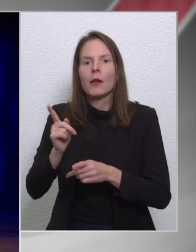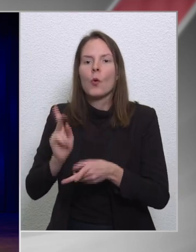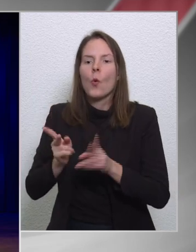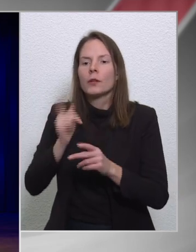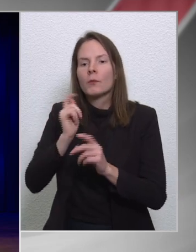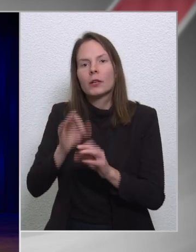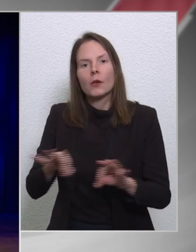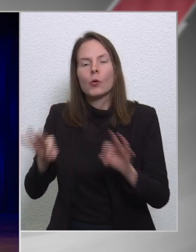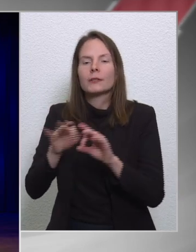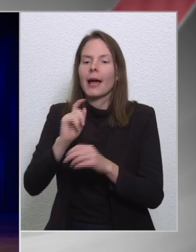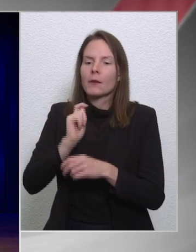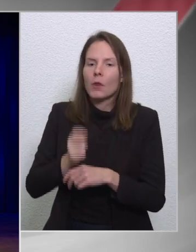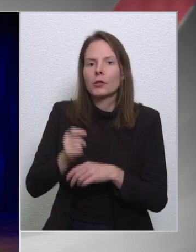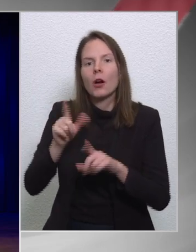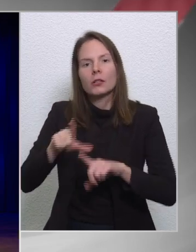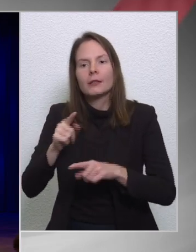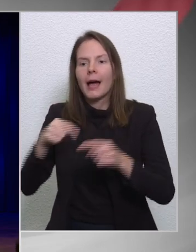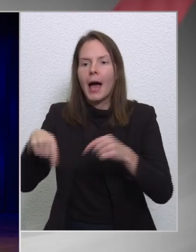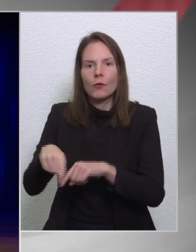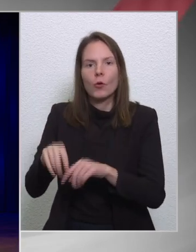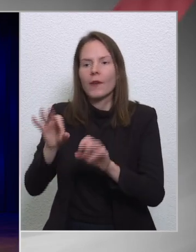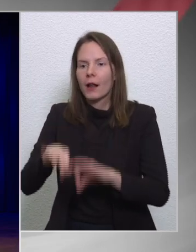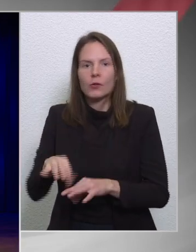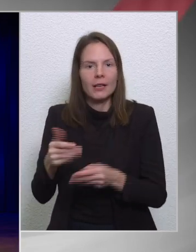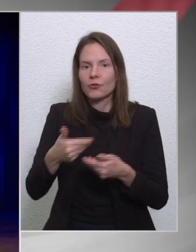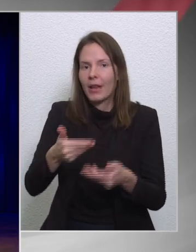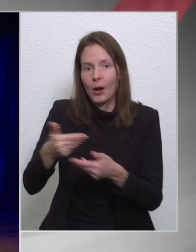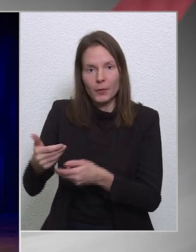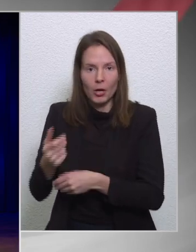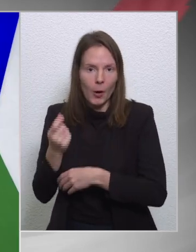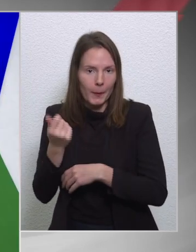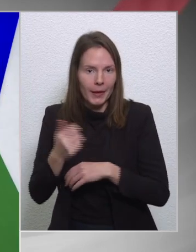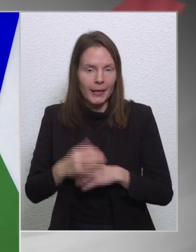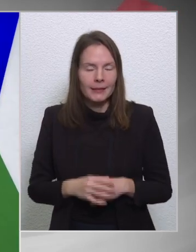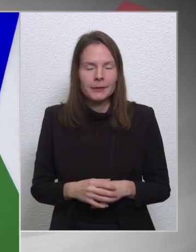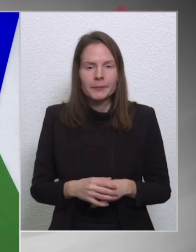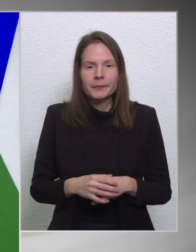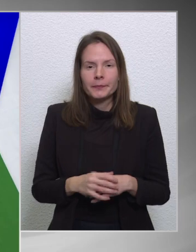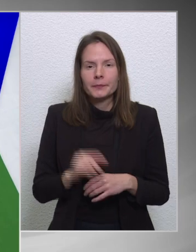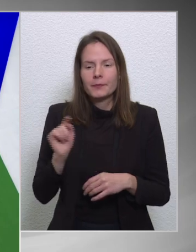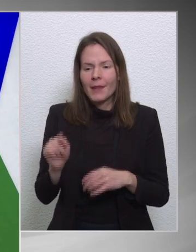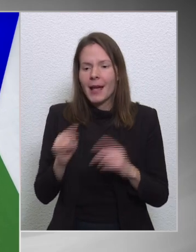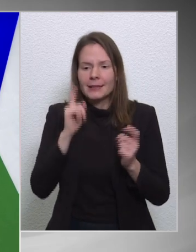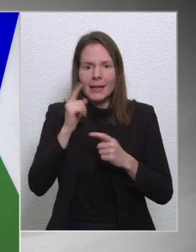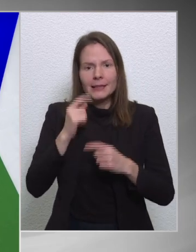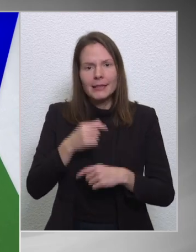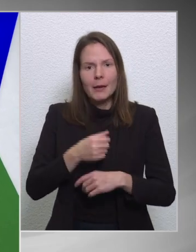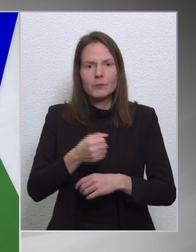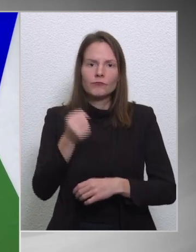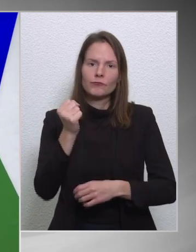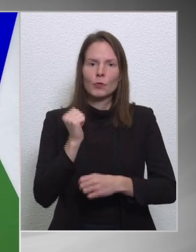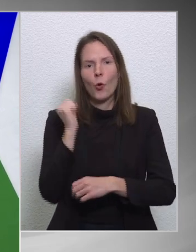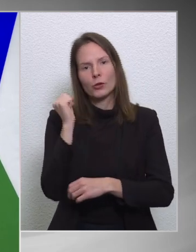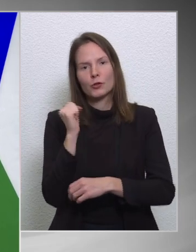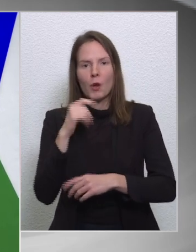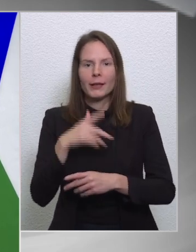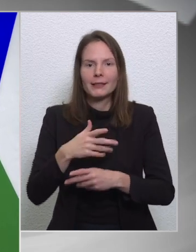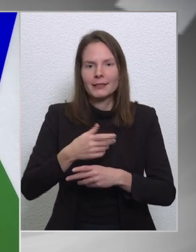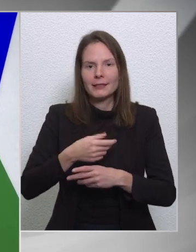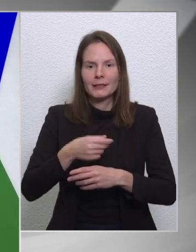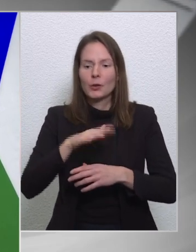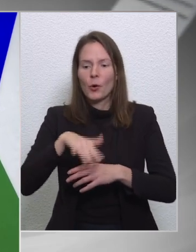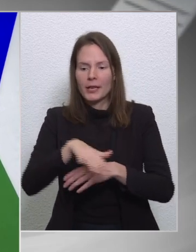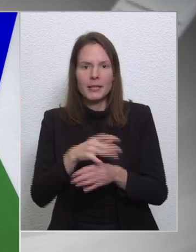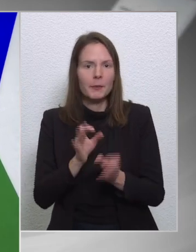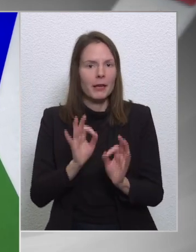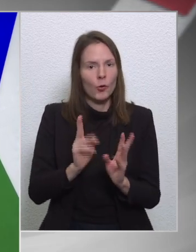egészségügy, a magyar vállalkozások ne juthassanak pénzhez. Én szerintem ez kocsmai környezetben jobban minősítettő, nekünk itt nem feladatunk,